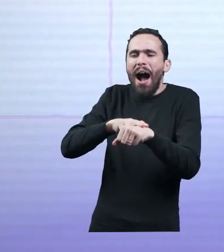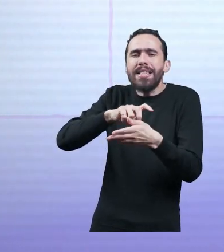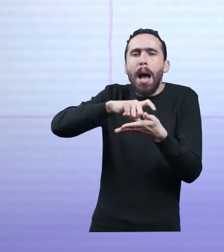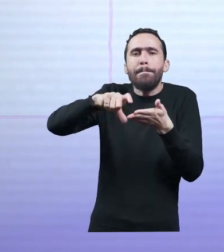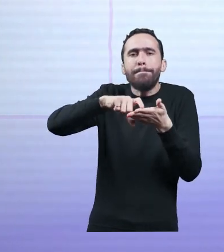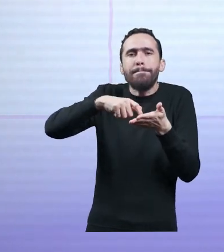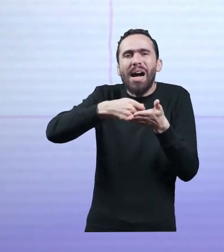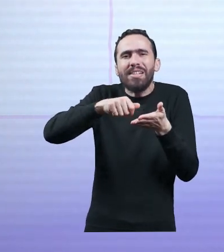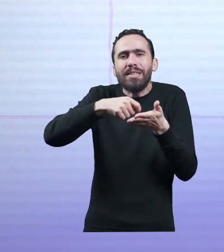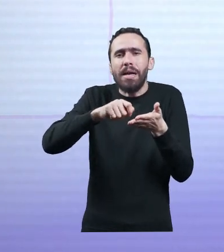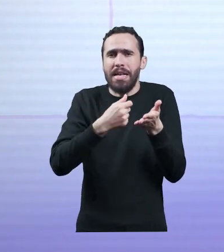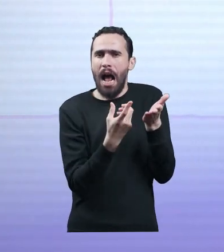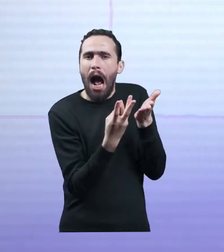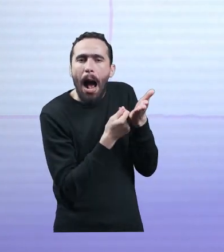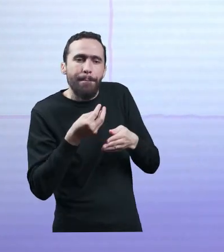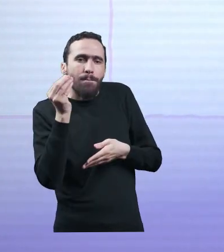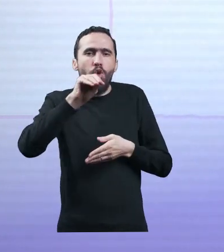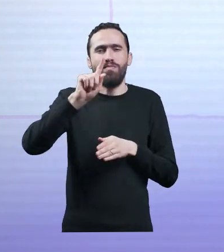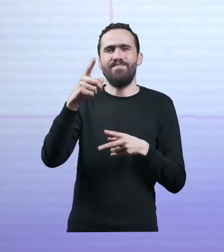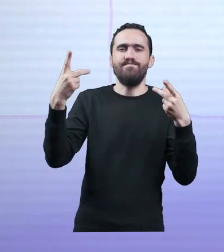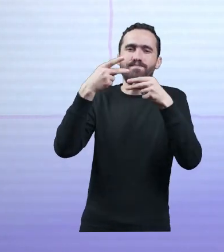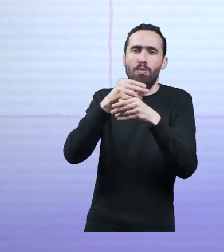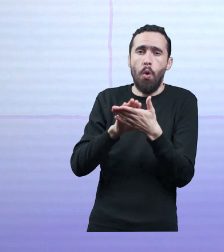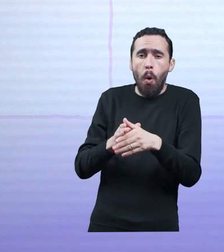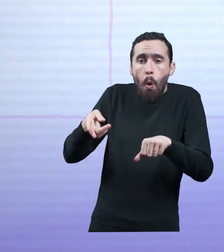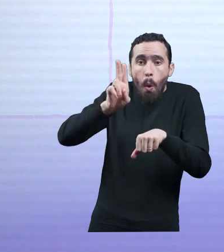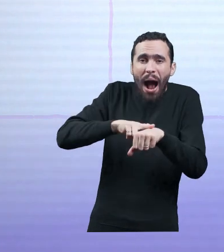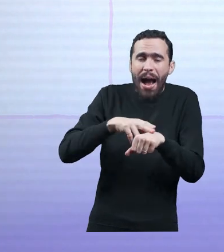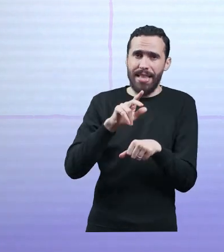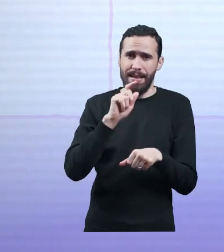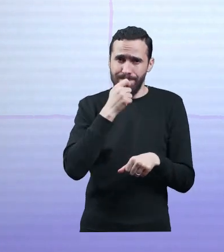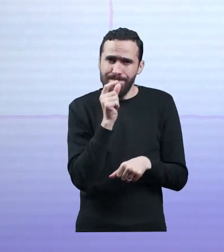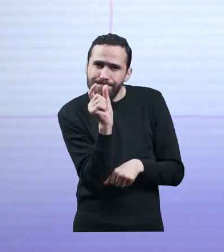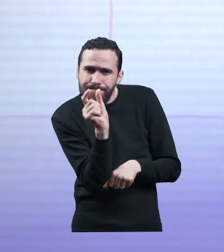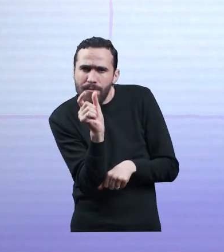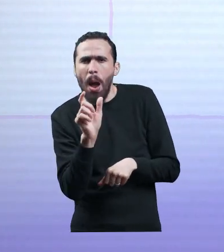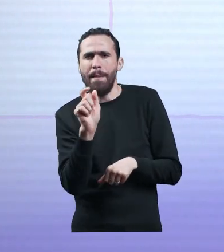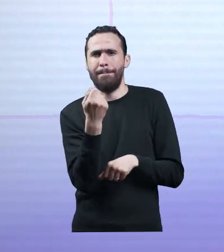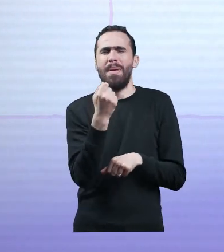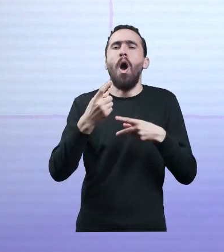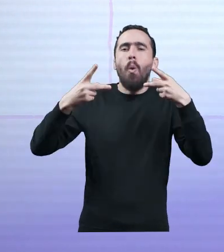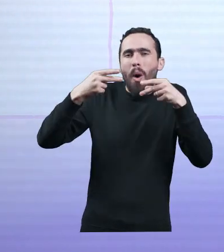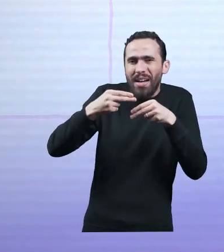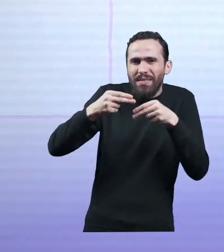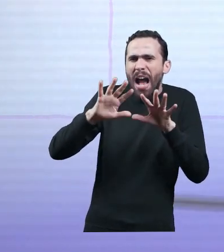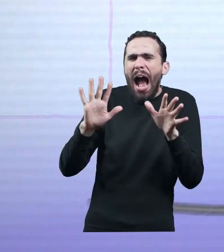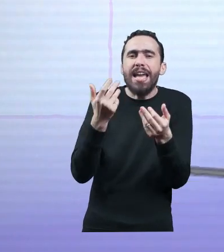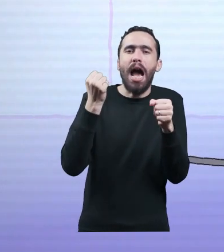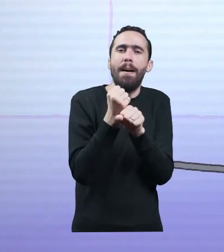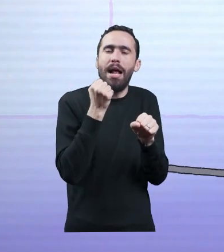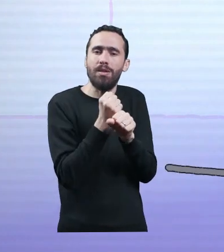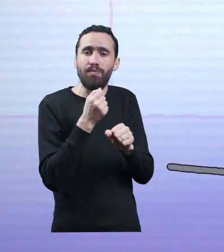والامتناع عن أي أنشطة أخرى تتطلب استخدام كلمات المرور أو غيرها من المعلومات الحساسة